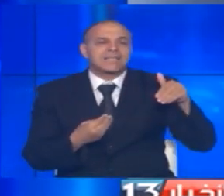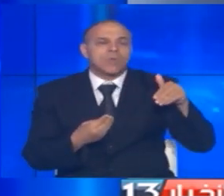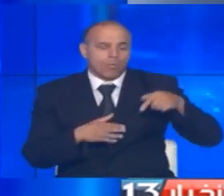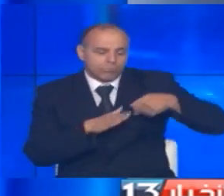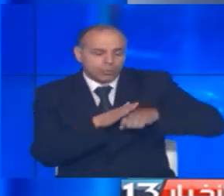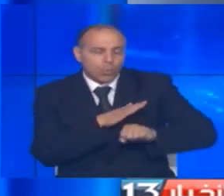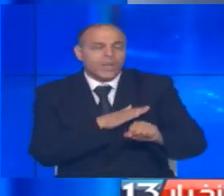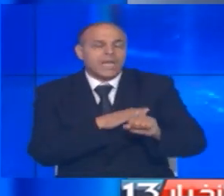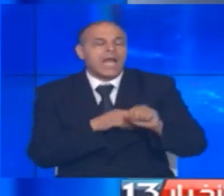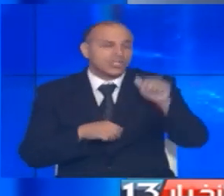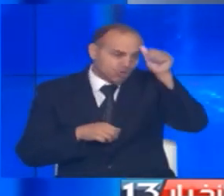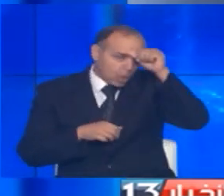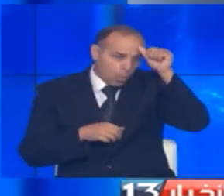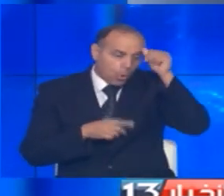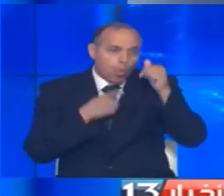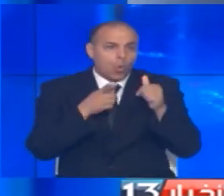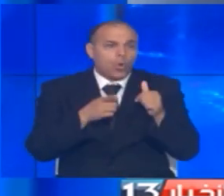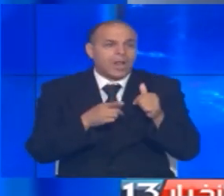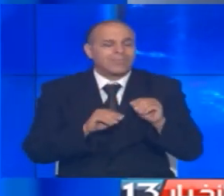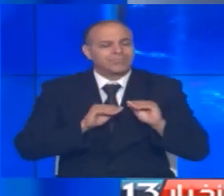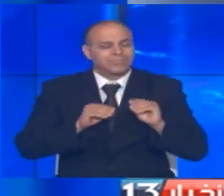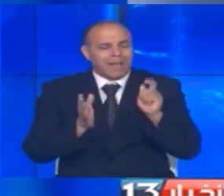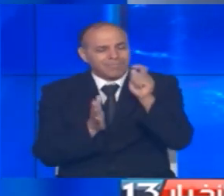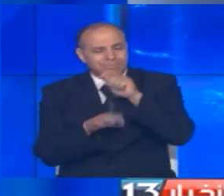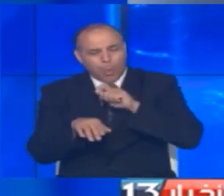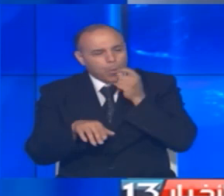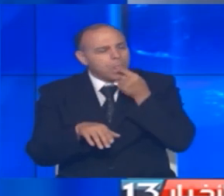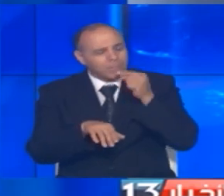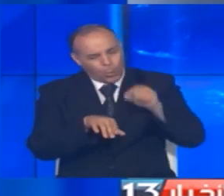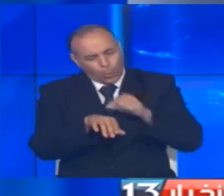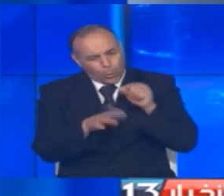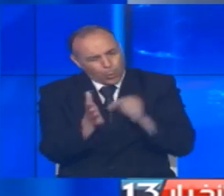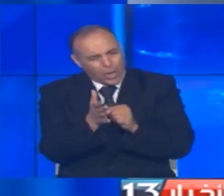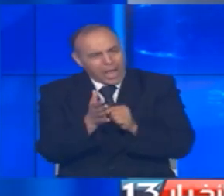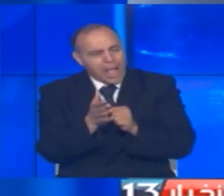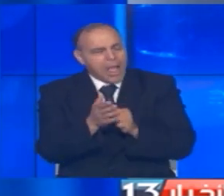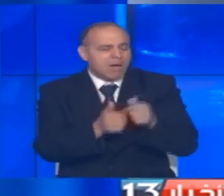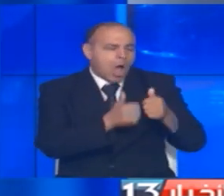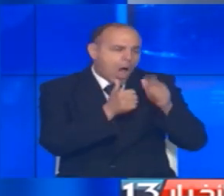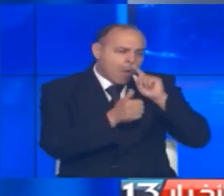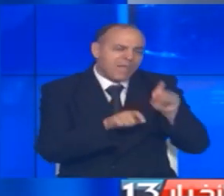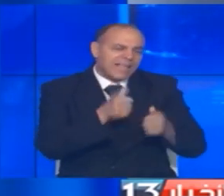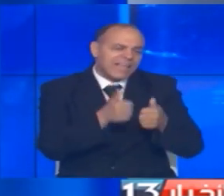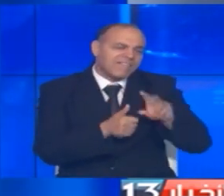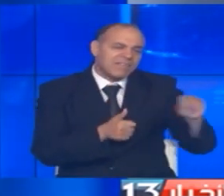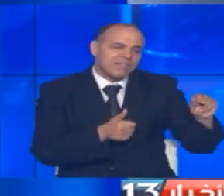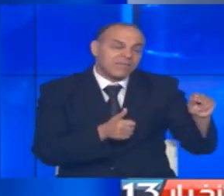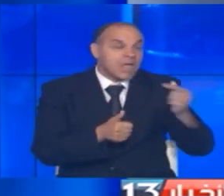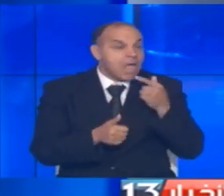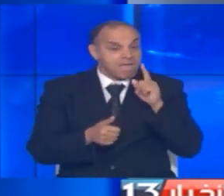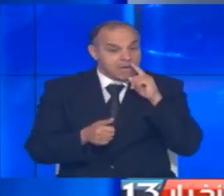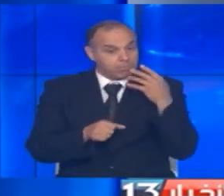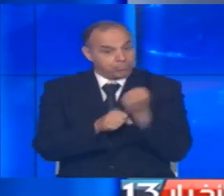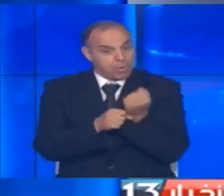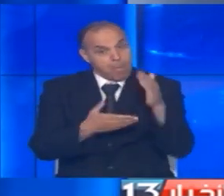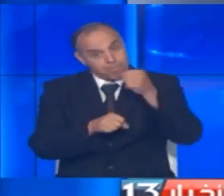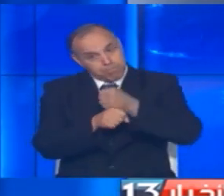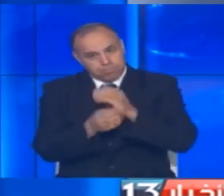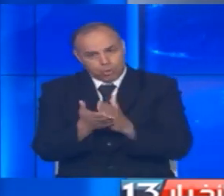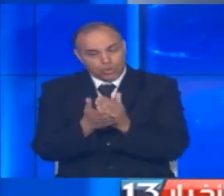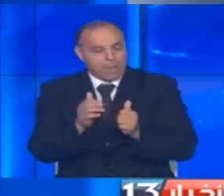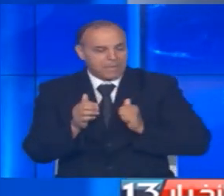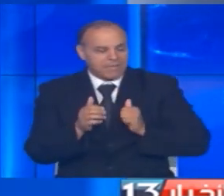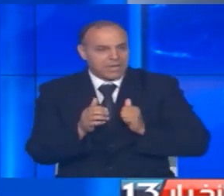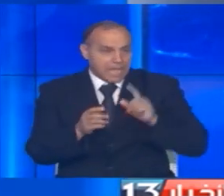جندوبة التي امتهنت تربية النحل لتدخل مجالا ظل حكرا على الرجال وتمكنت من بعث مشروعها الخاص